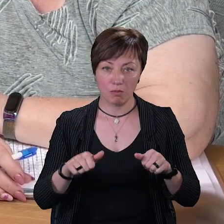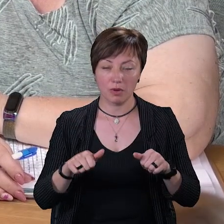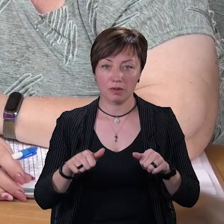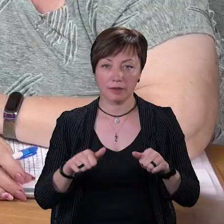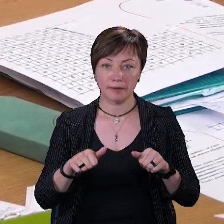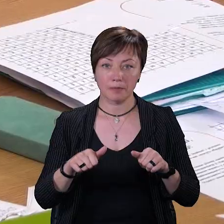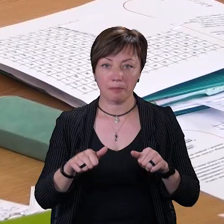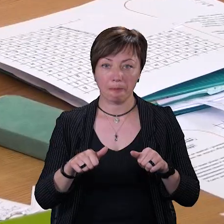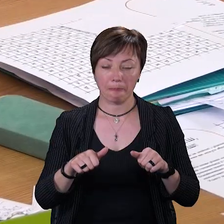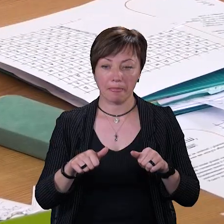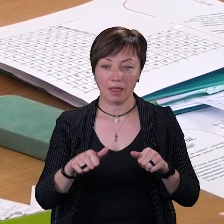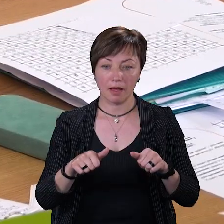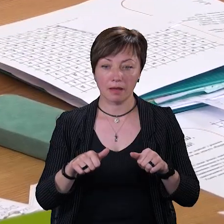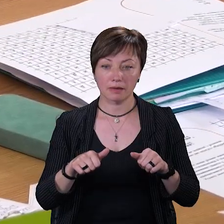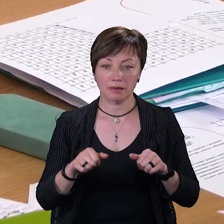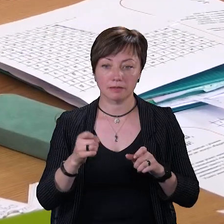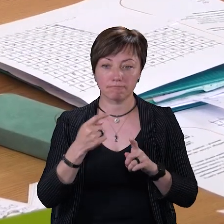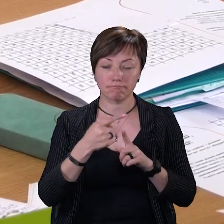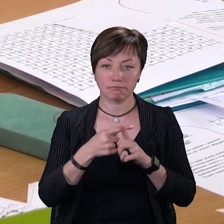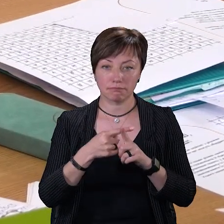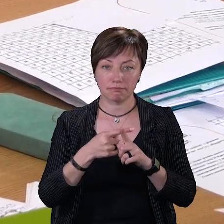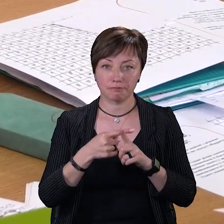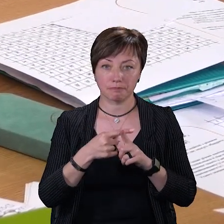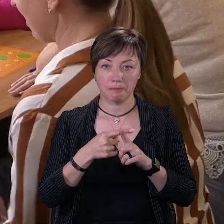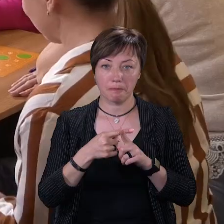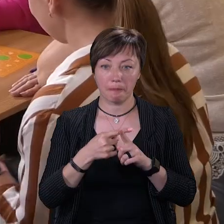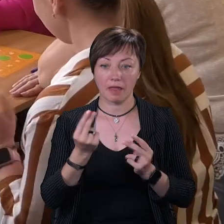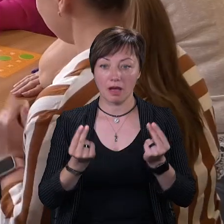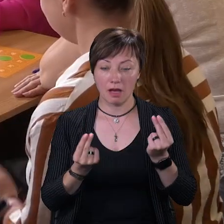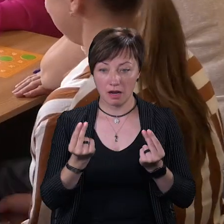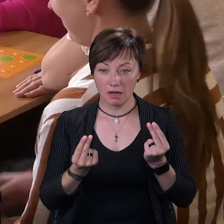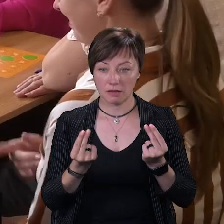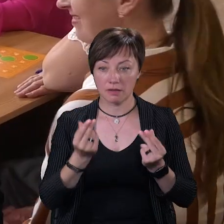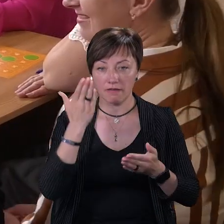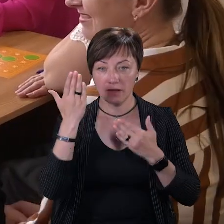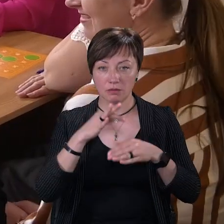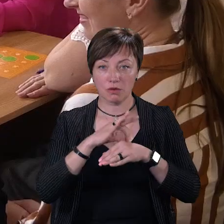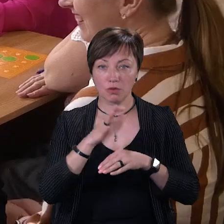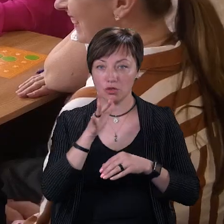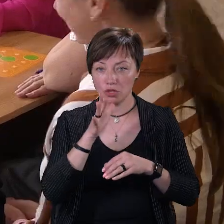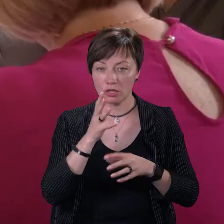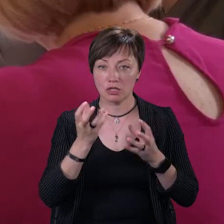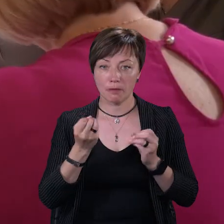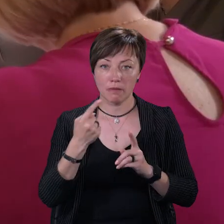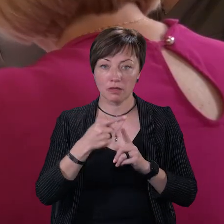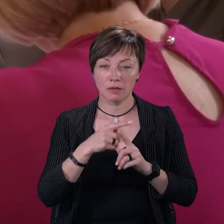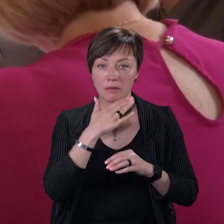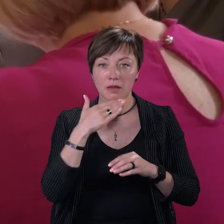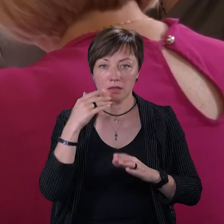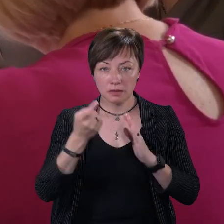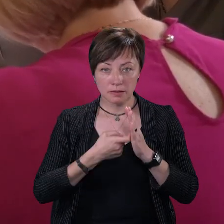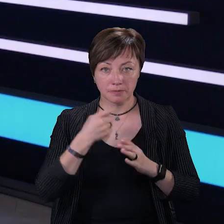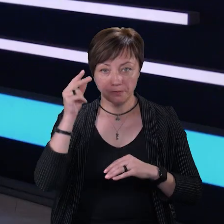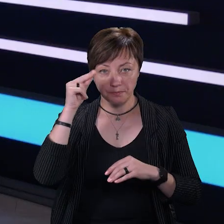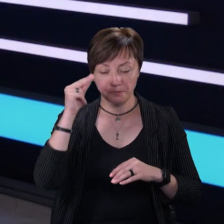мало того, що ти граєш, ти весело проводиш час, але ти ще й багато чого